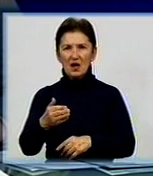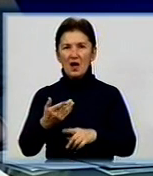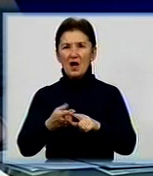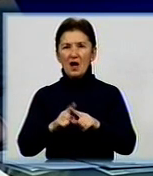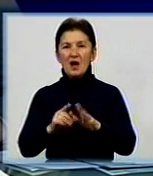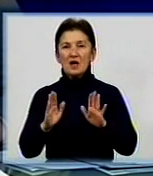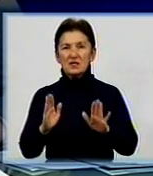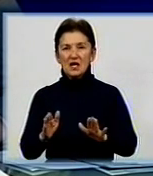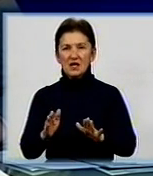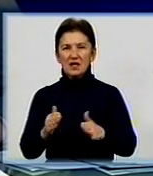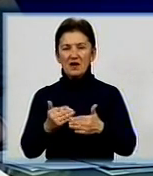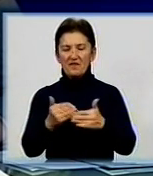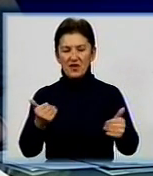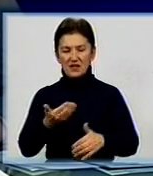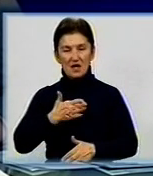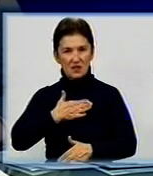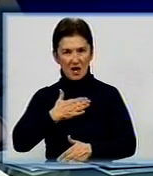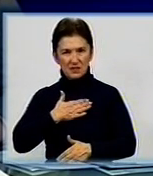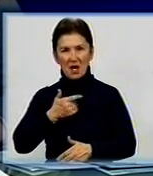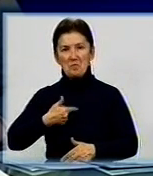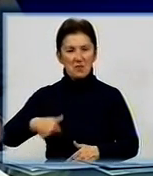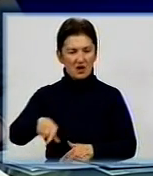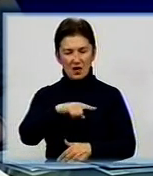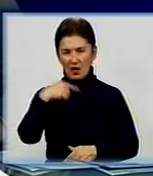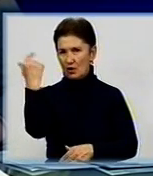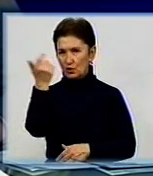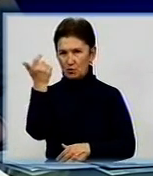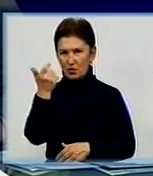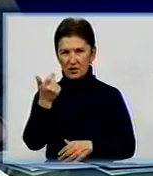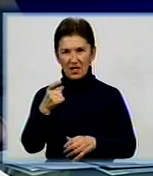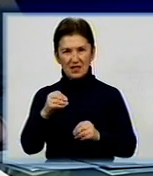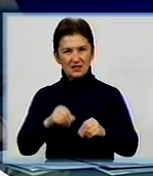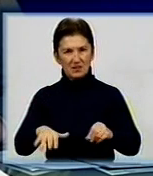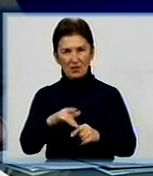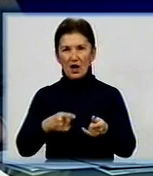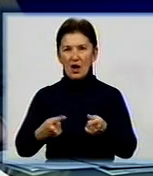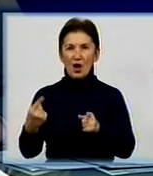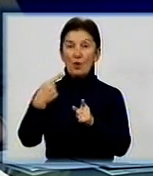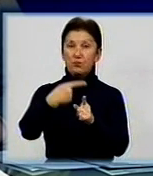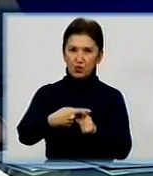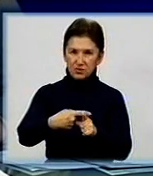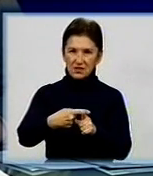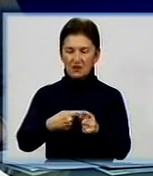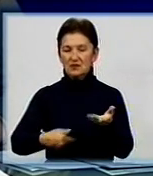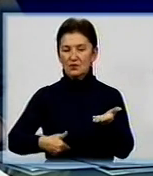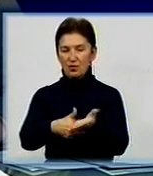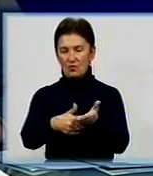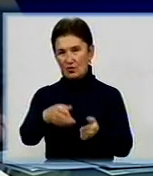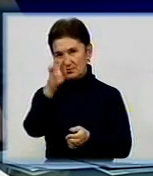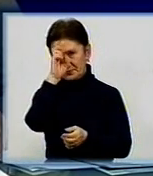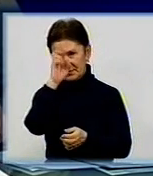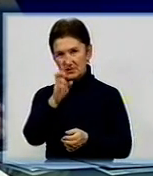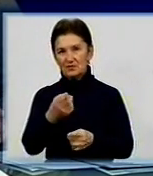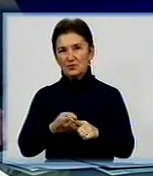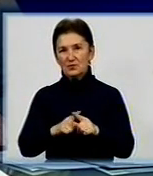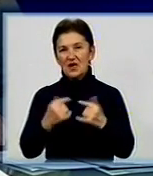Маються на увазі господарів на своїй землі. Плюс підтримка держави, чітка вибудова стратегії розвитку. На